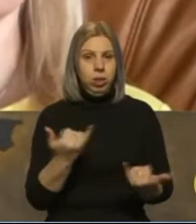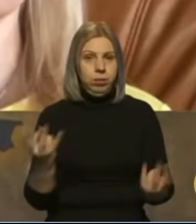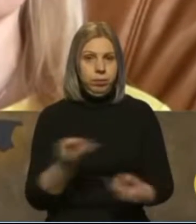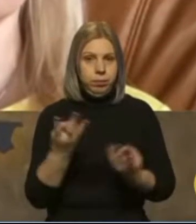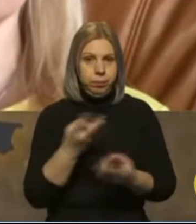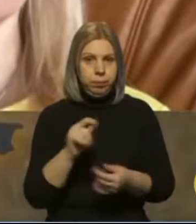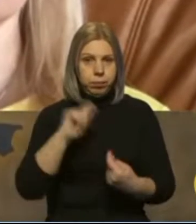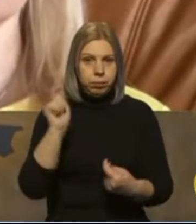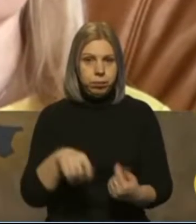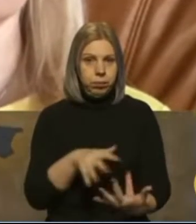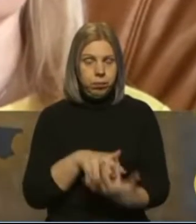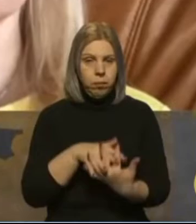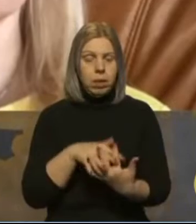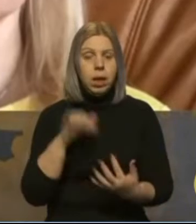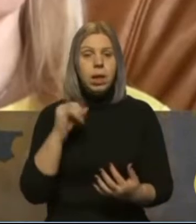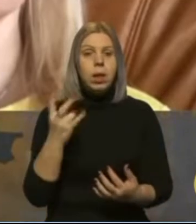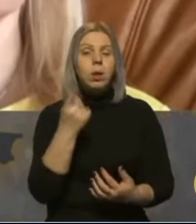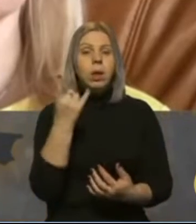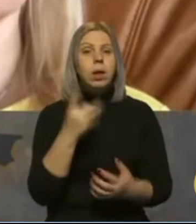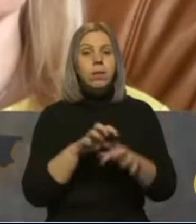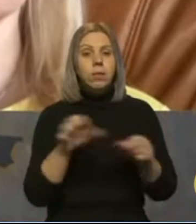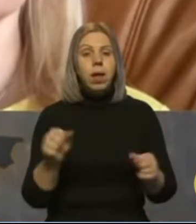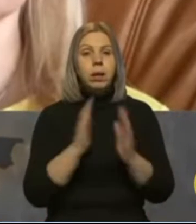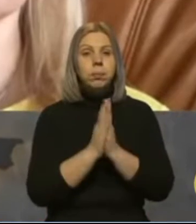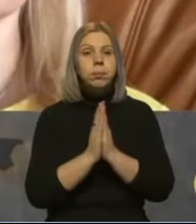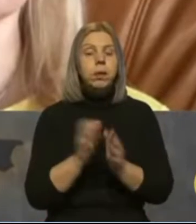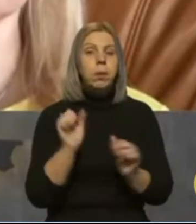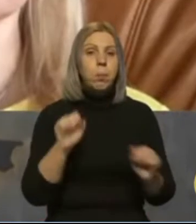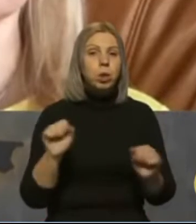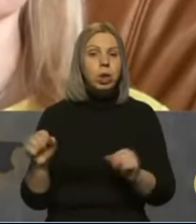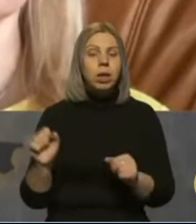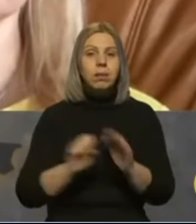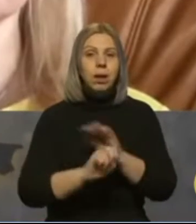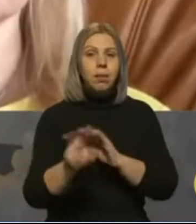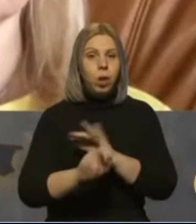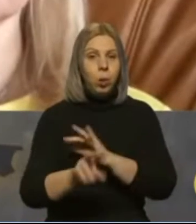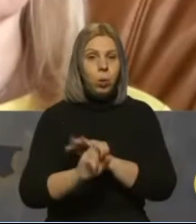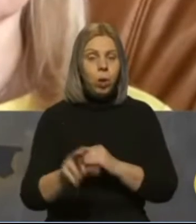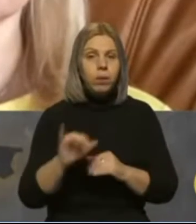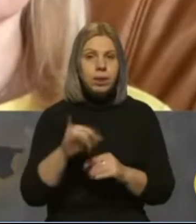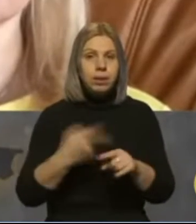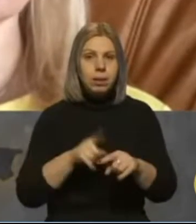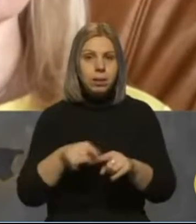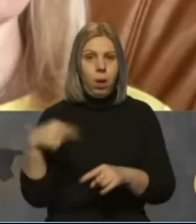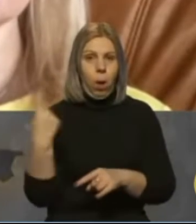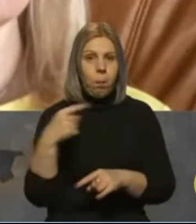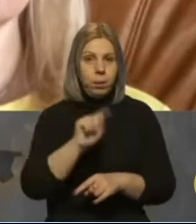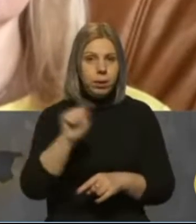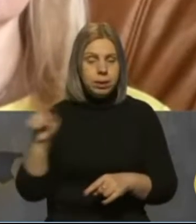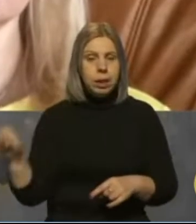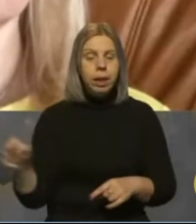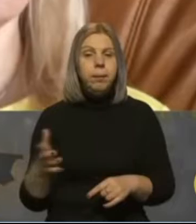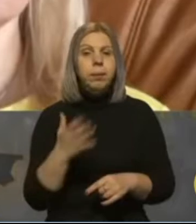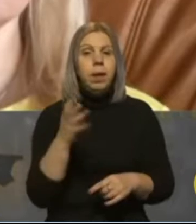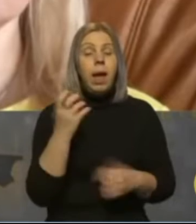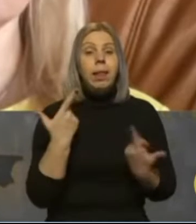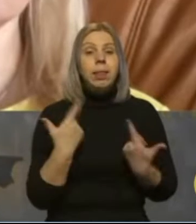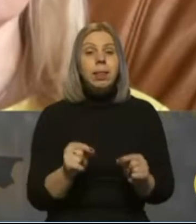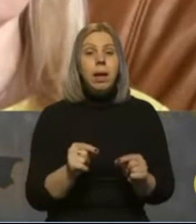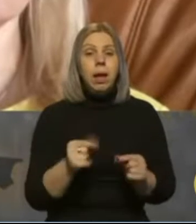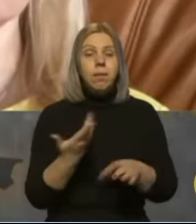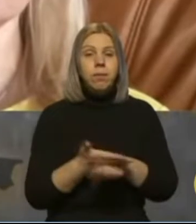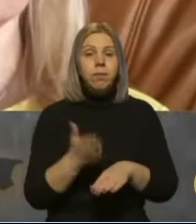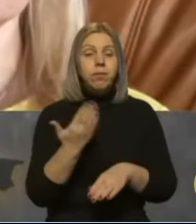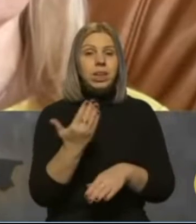бойові дії. І неодноразова влада закликає, можливо, і евакуюватися із тих областей. А от де